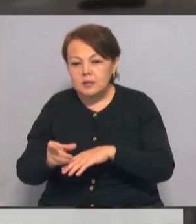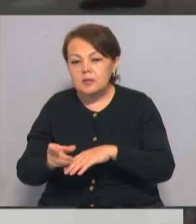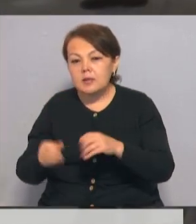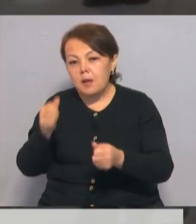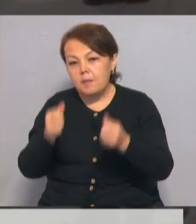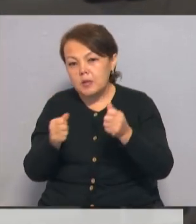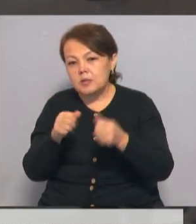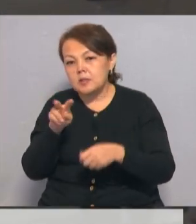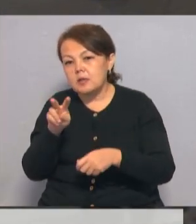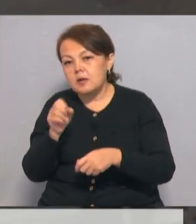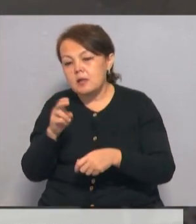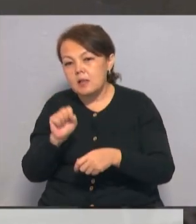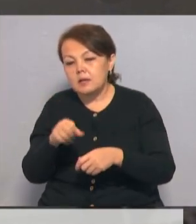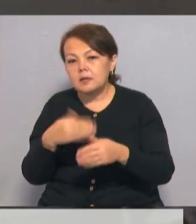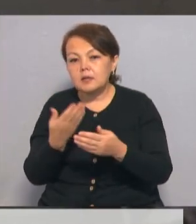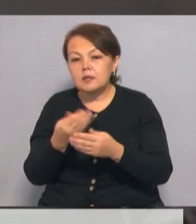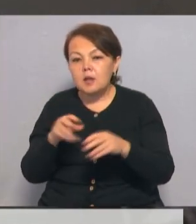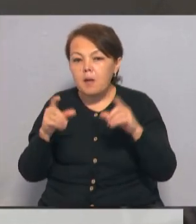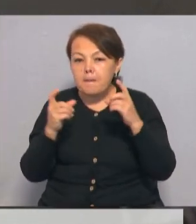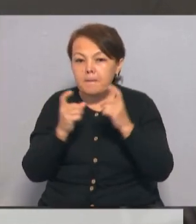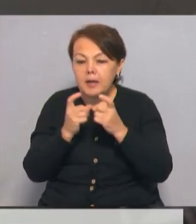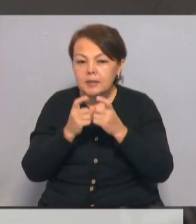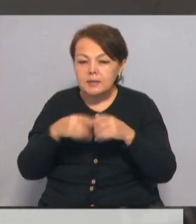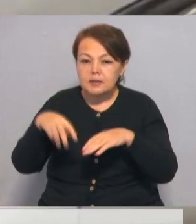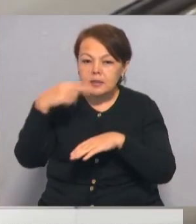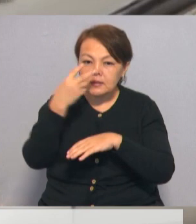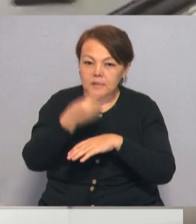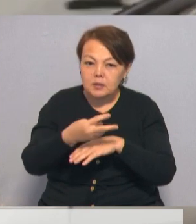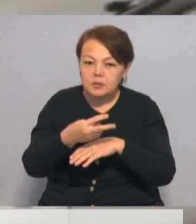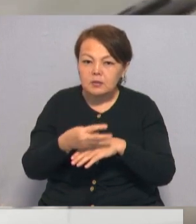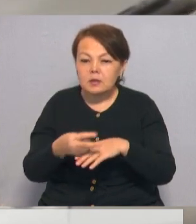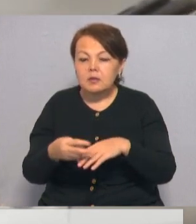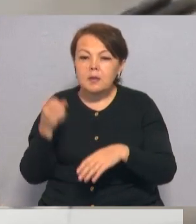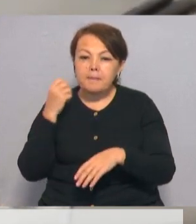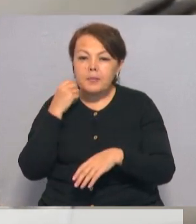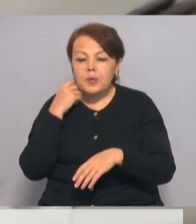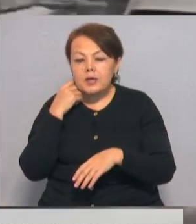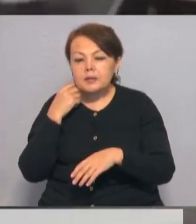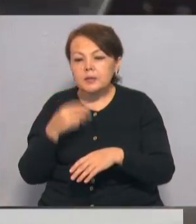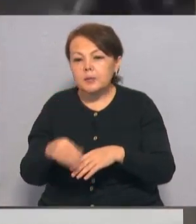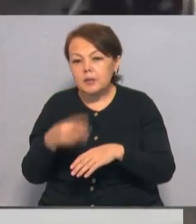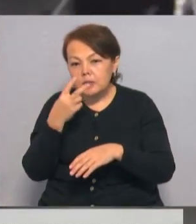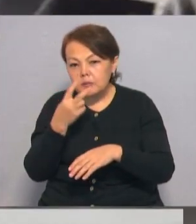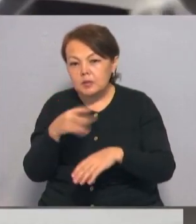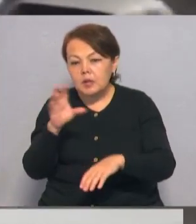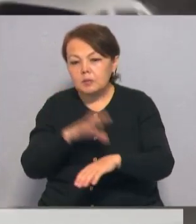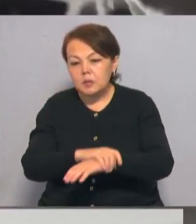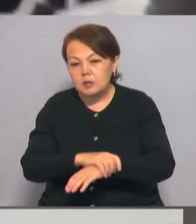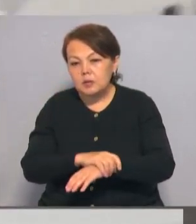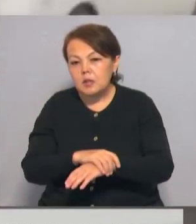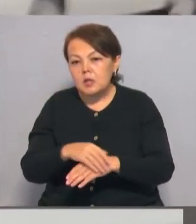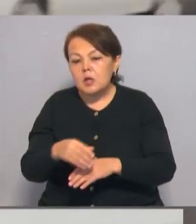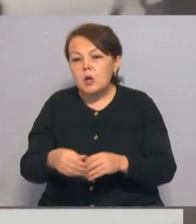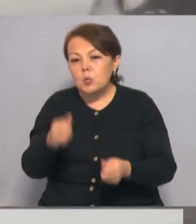Гранта, припаркованного перед одним из магазинов по улице Рускулова. Они едва держались на ногах и падали. Несмотря на сильнейшее алкогольное опьянение,